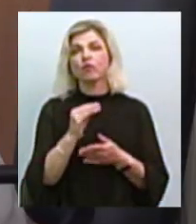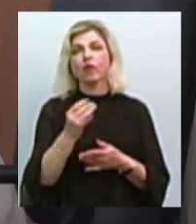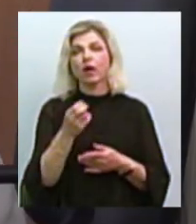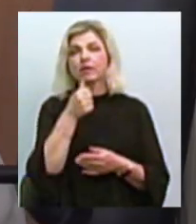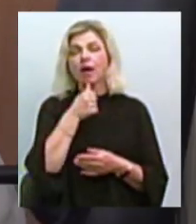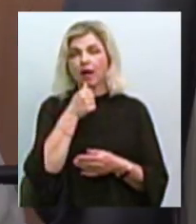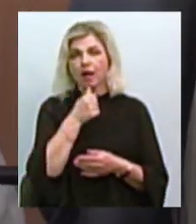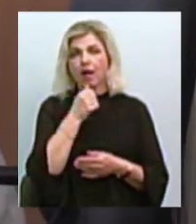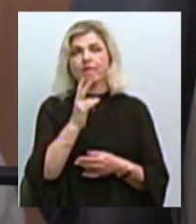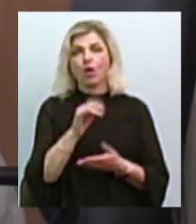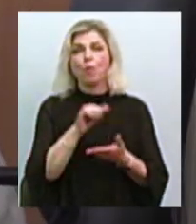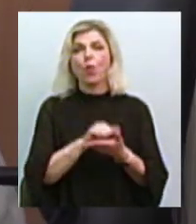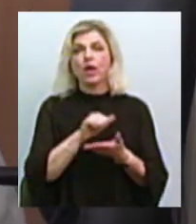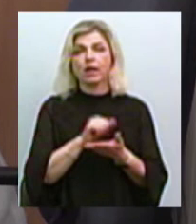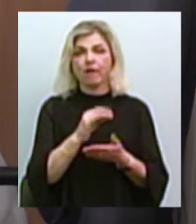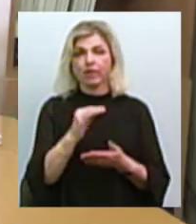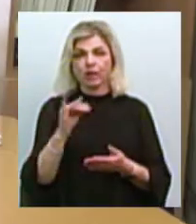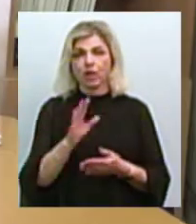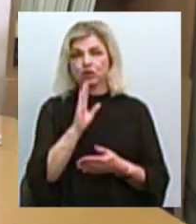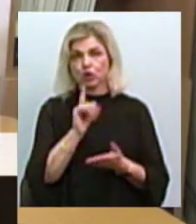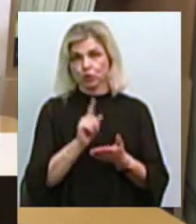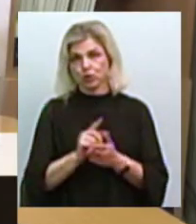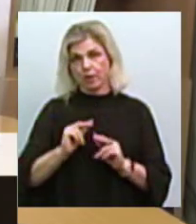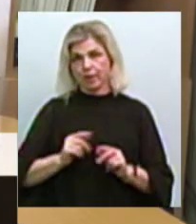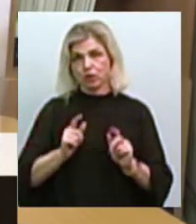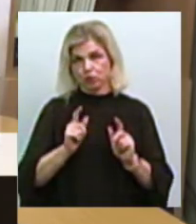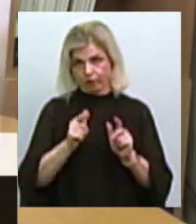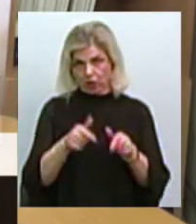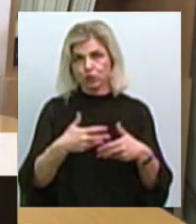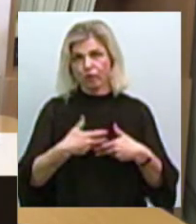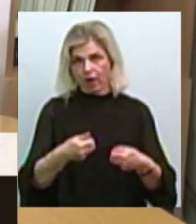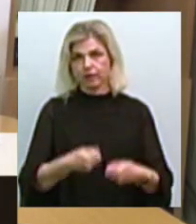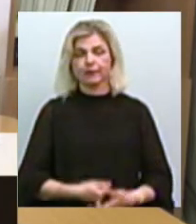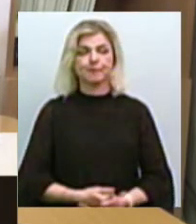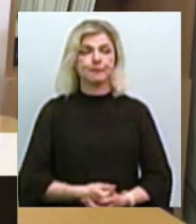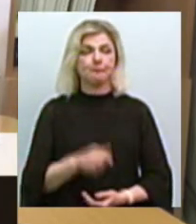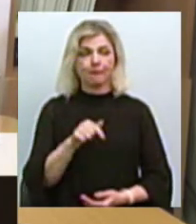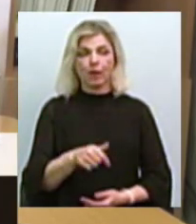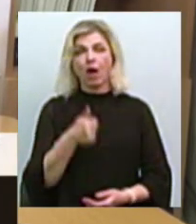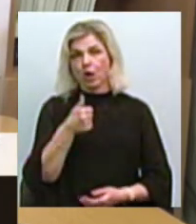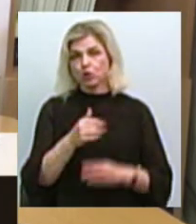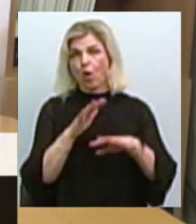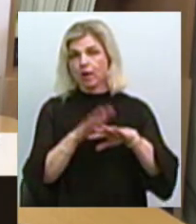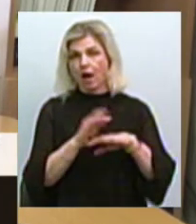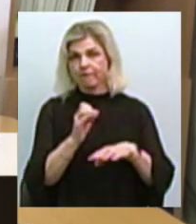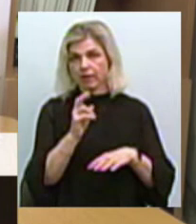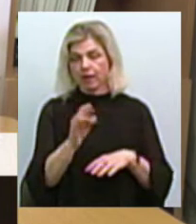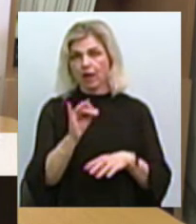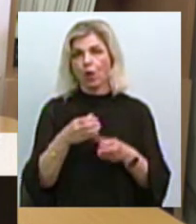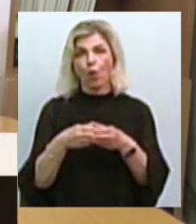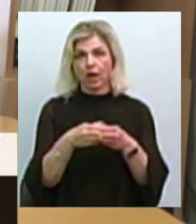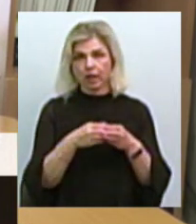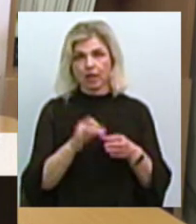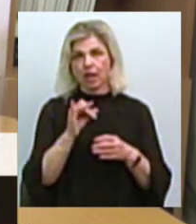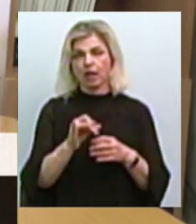в поліграфії. Жінку мають працевлаштувати. Тут мене властуває графік і колектив, і, до речі, транспортна розв'язка,